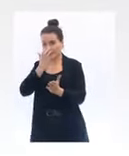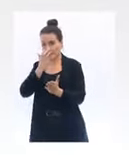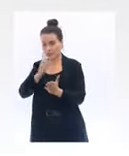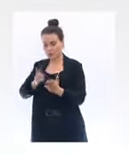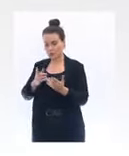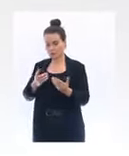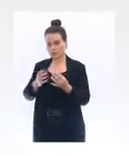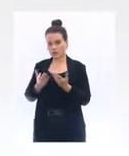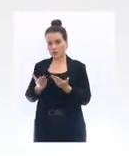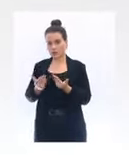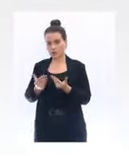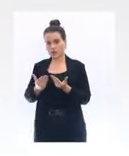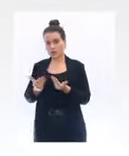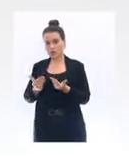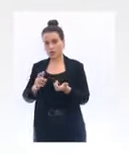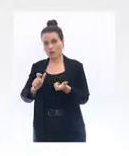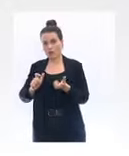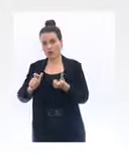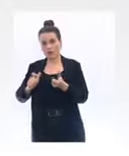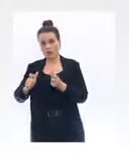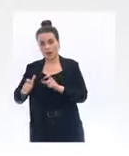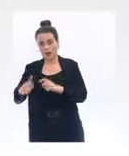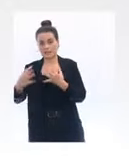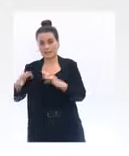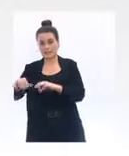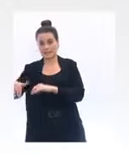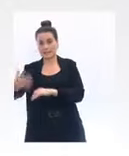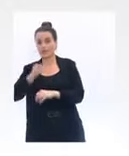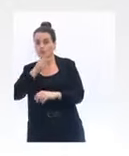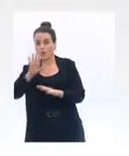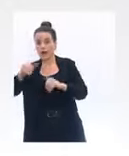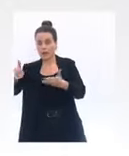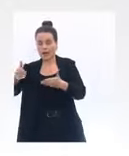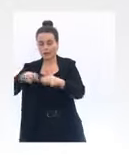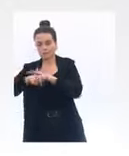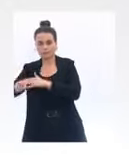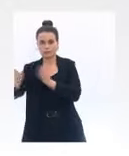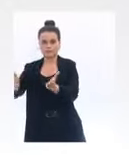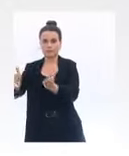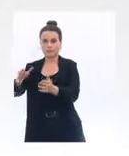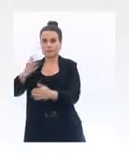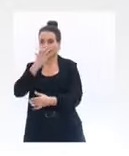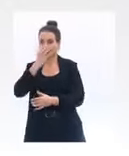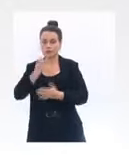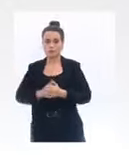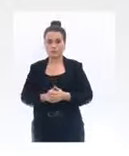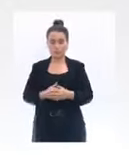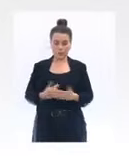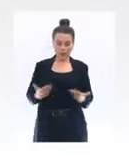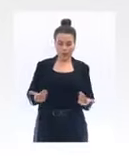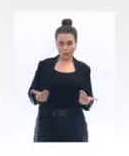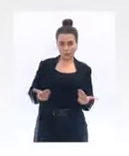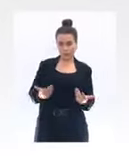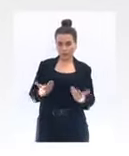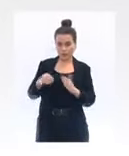jours. Donc il faut un peu de patience et à partir de là, ça nous donnera des indications à savoir est-ce que ça baisse vite ou est-ce que ça ne baisse pas suffisamment